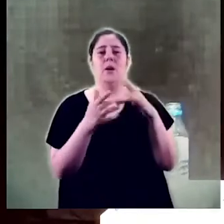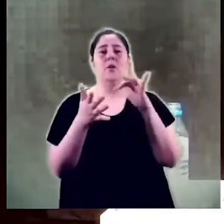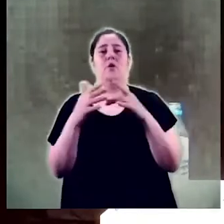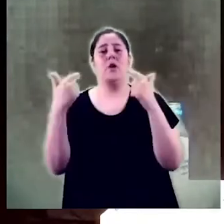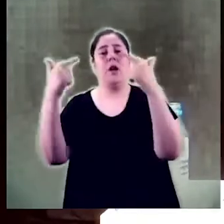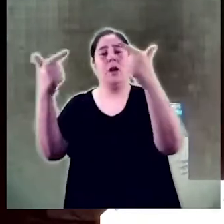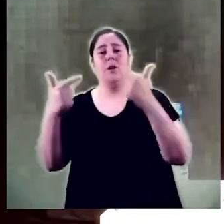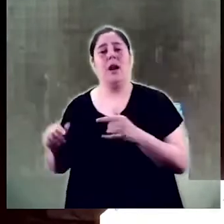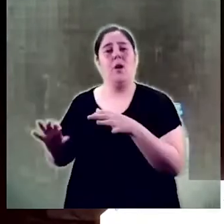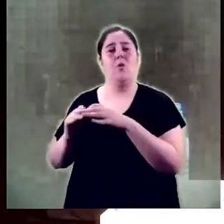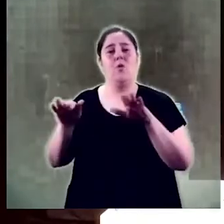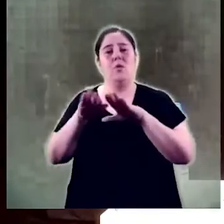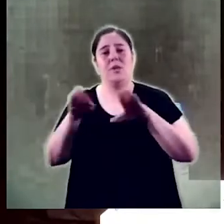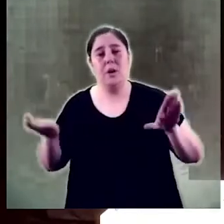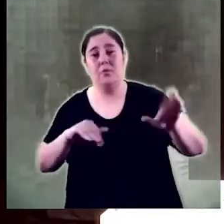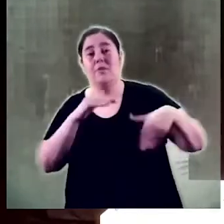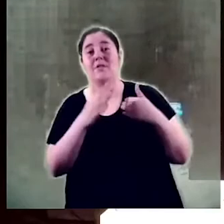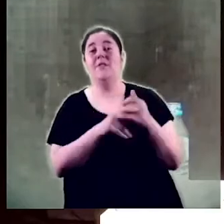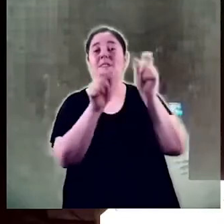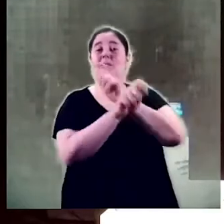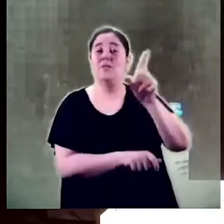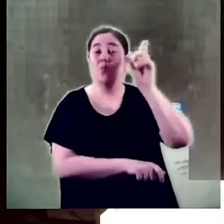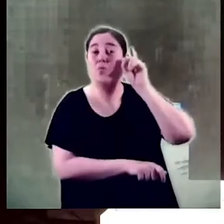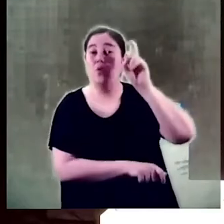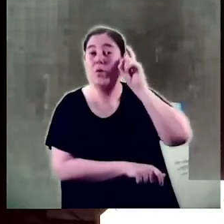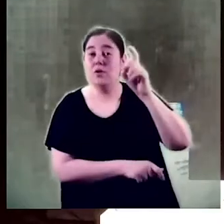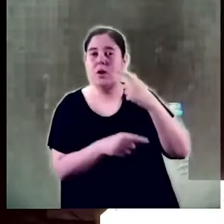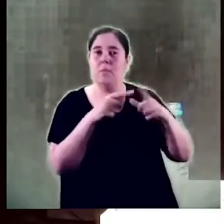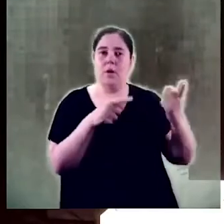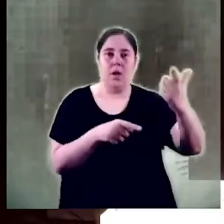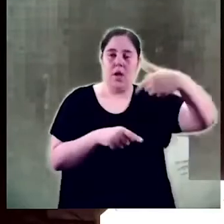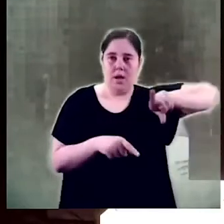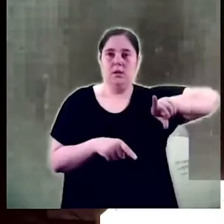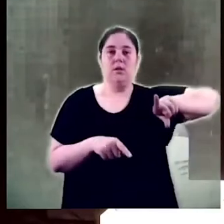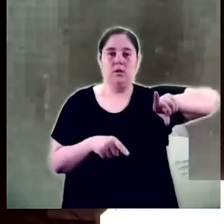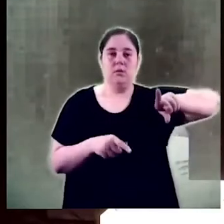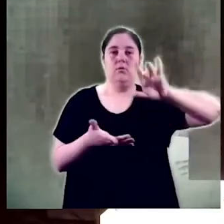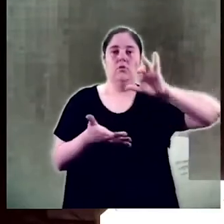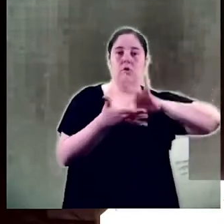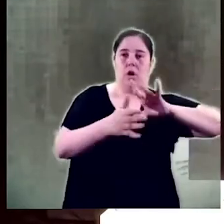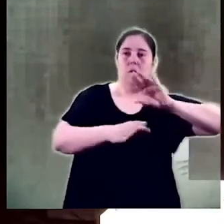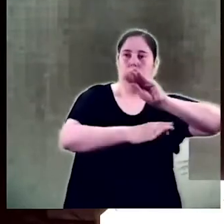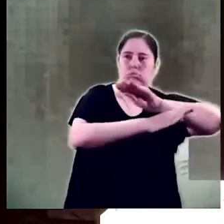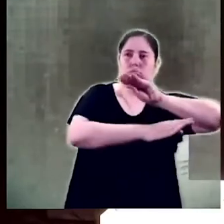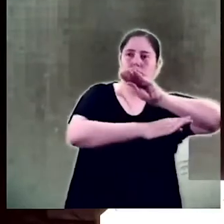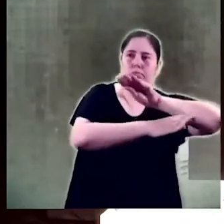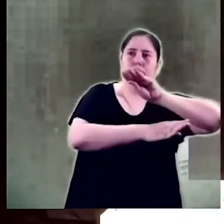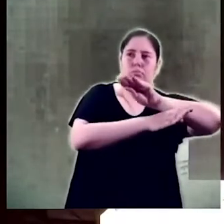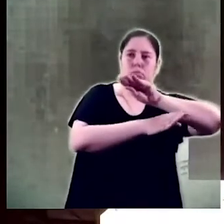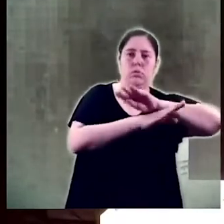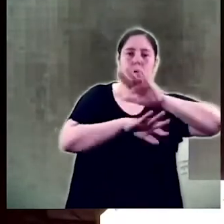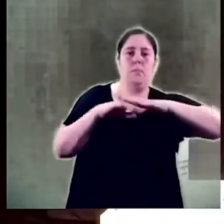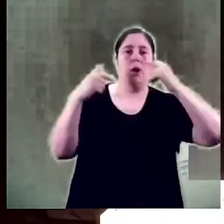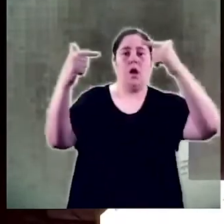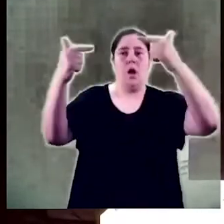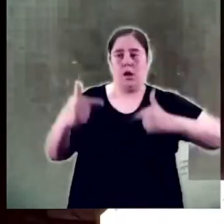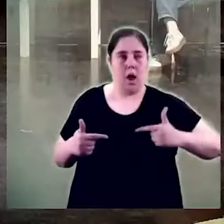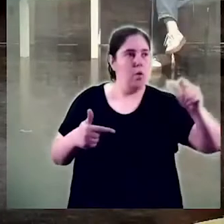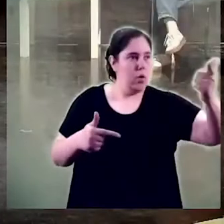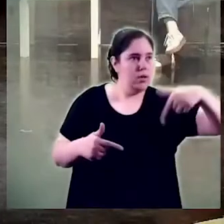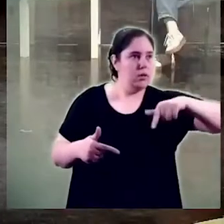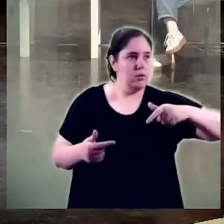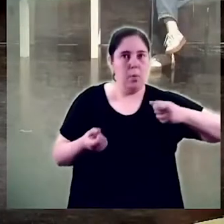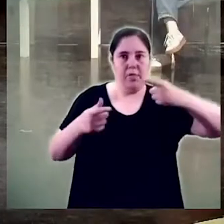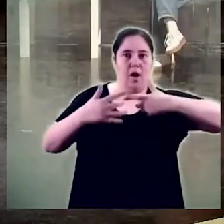amb un grau de campus fins al del professorat culpable indiscutible d'haver aconseguit fer